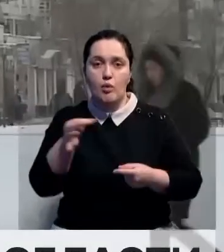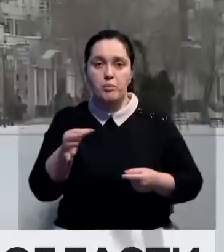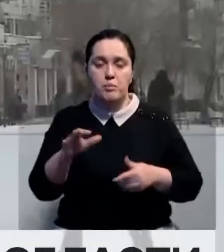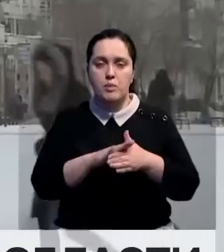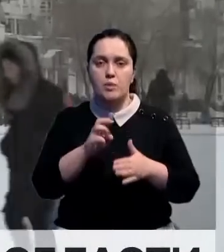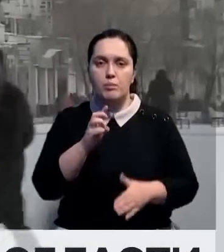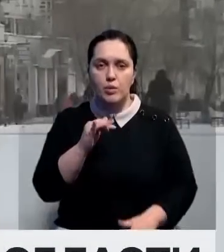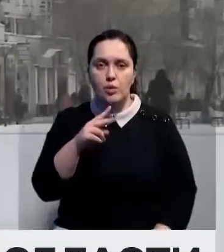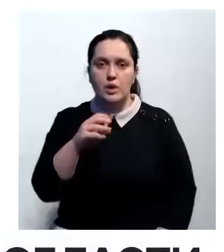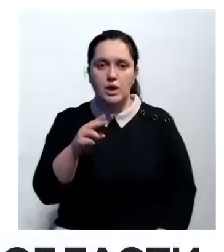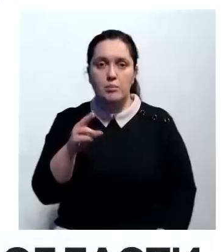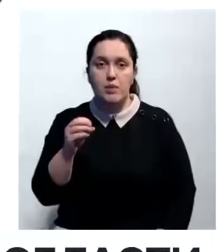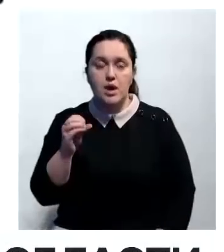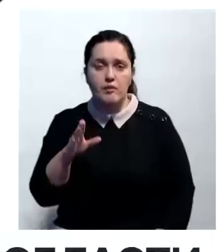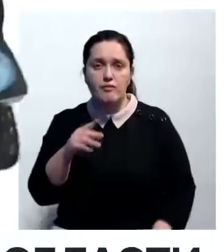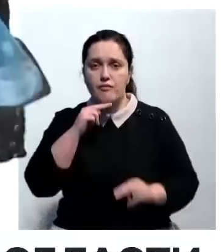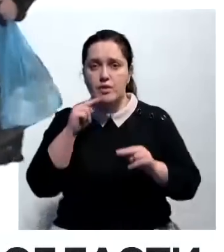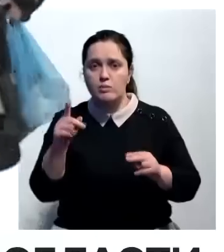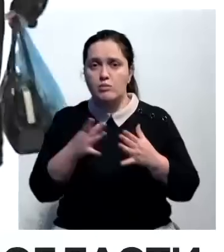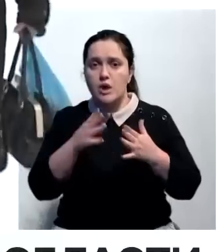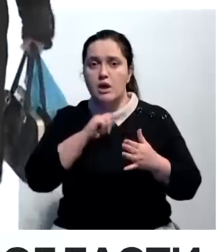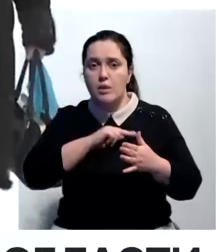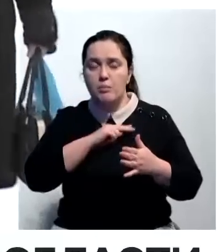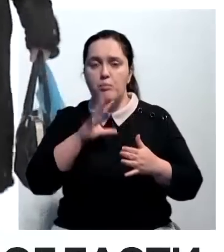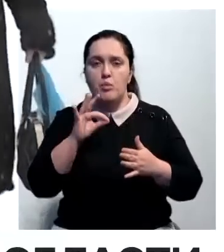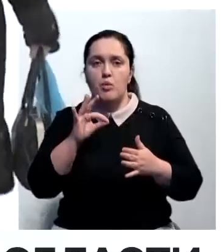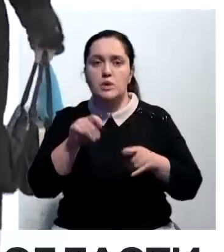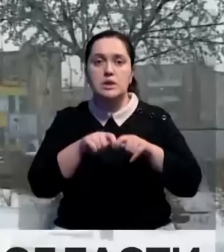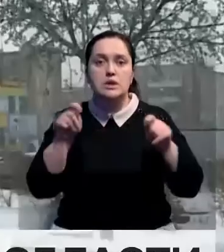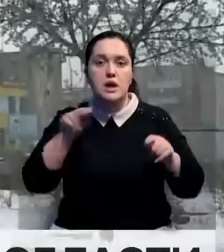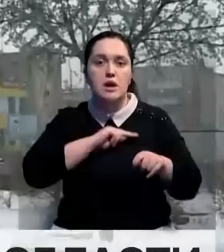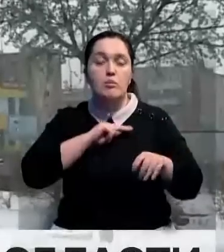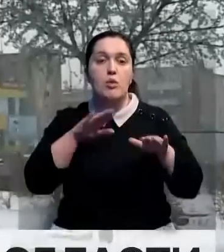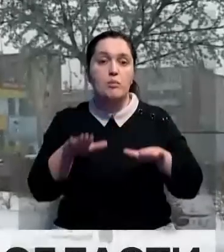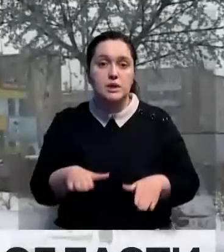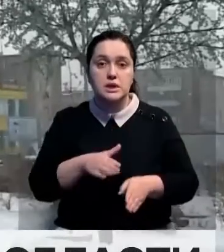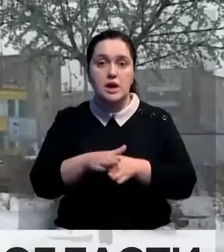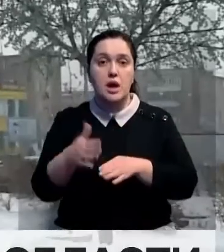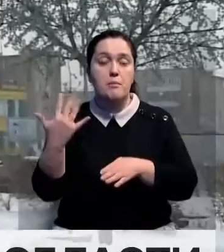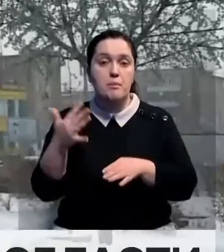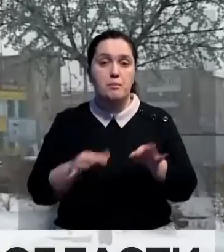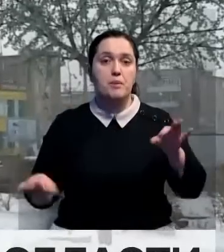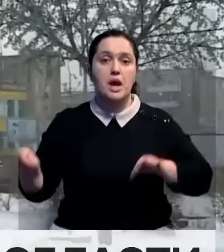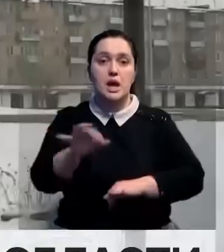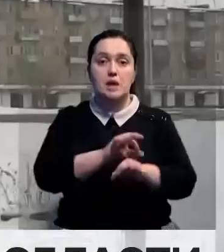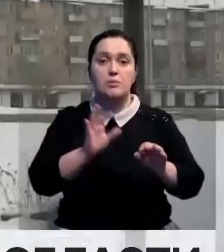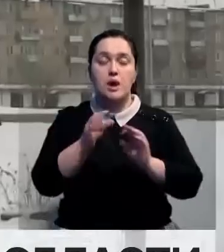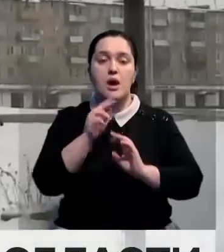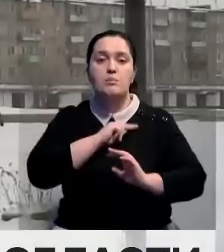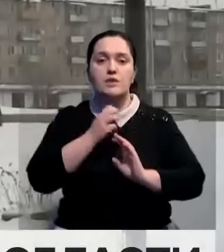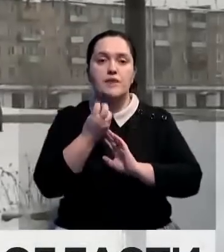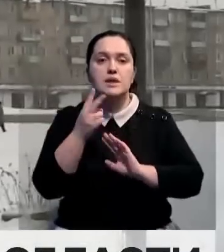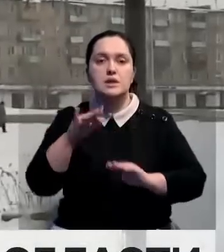акцентировал внимание на том, что большая работа ведется по созданию рабочих мест. На стадии реализации больше 50 проектов они обеспечат